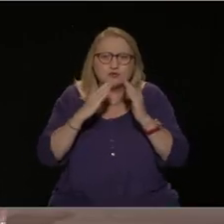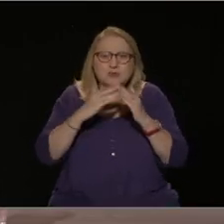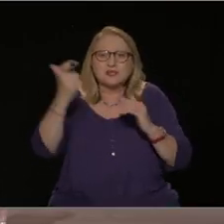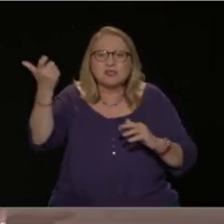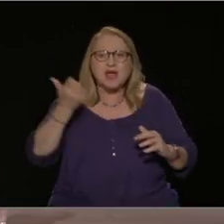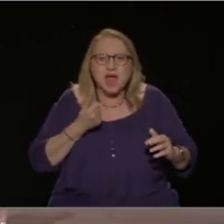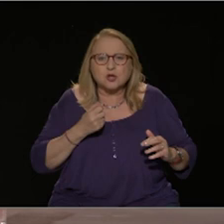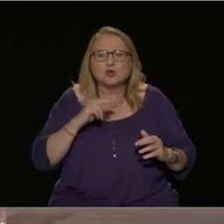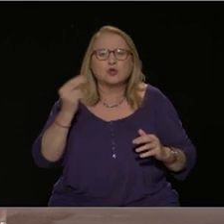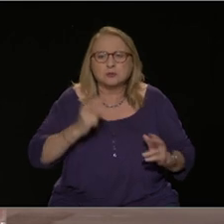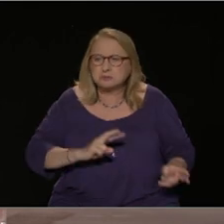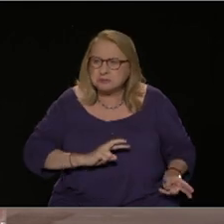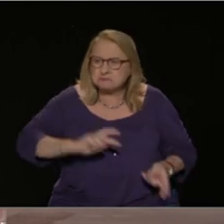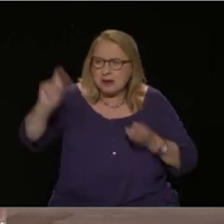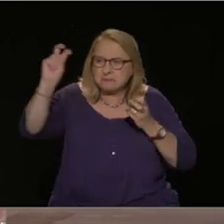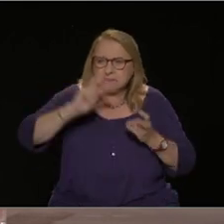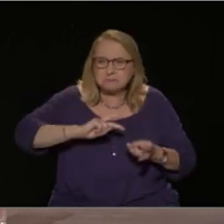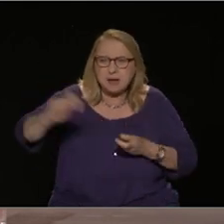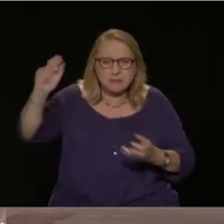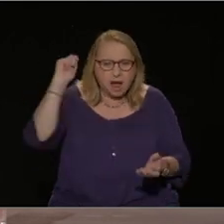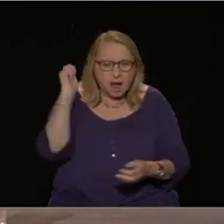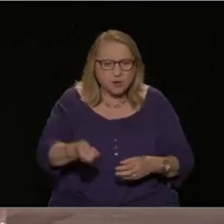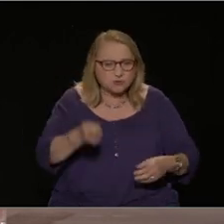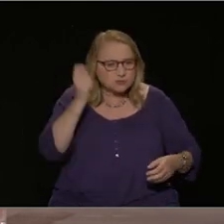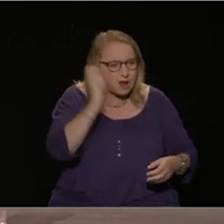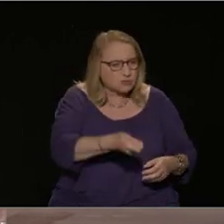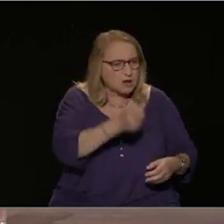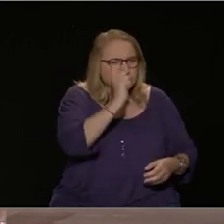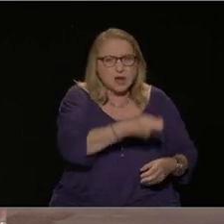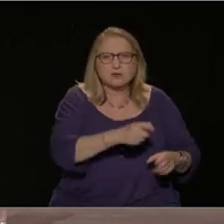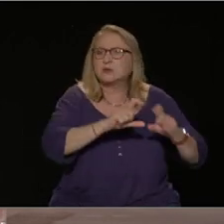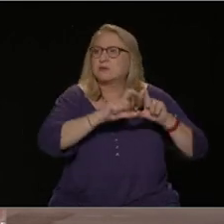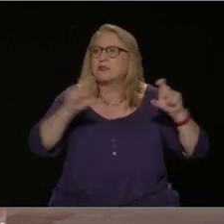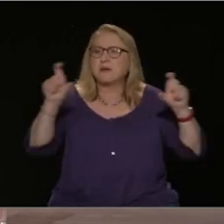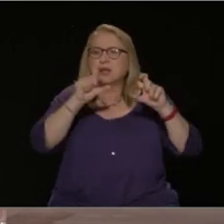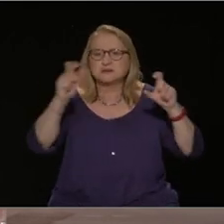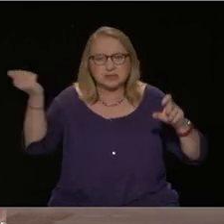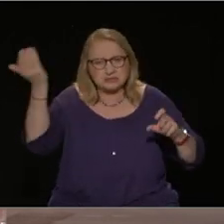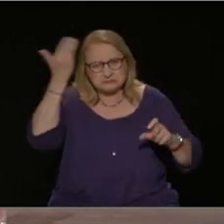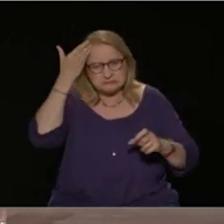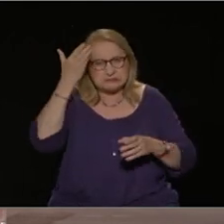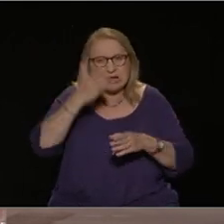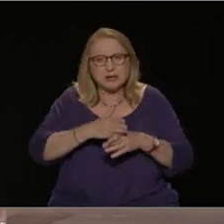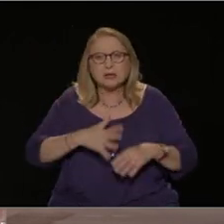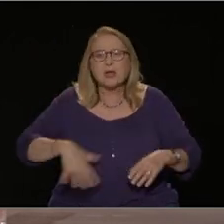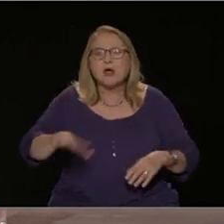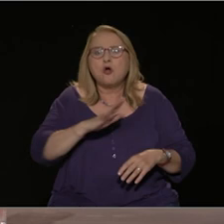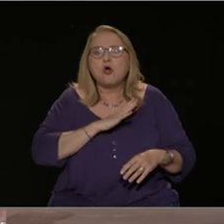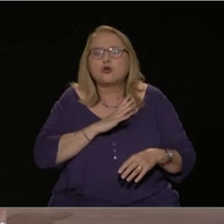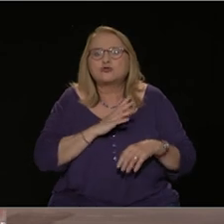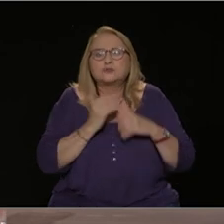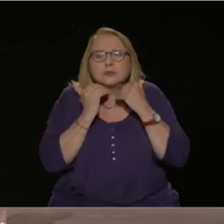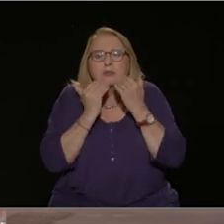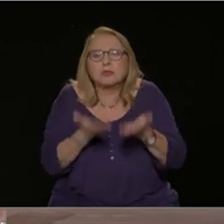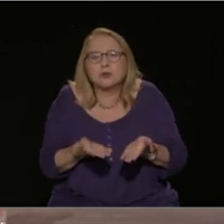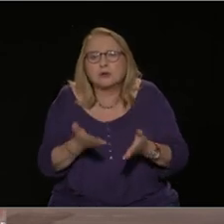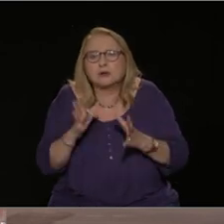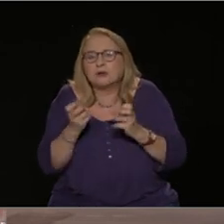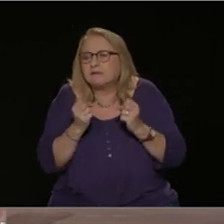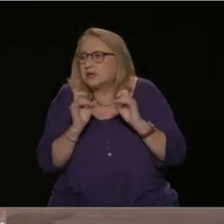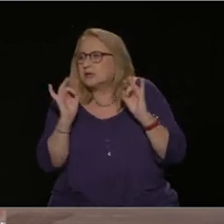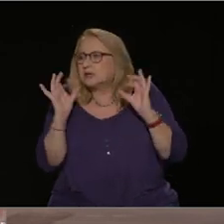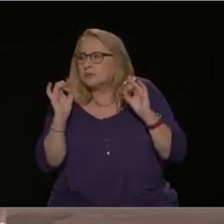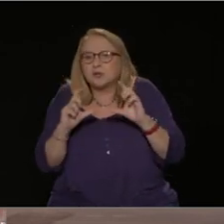με συγχωρείτε, το πρόβλημα της λαϊκής στέχης για χιλιάδες νοικοκυριά, ειδικά νέους